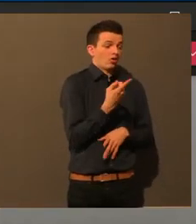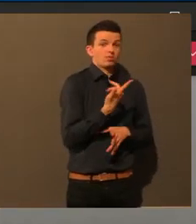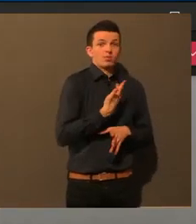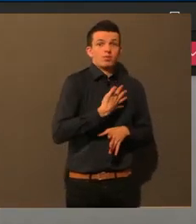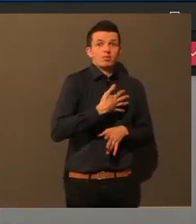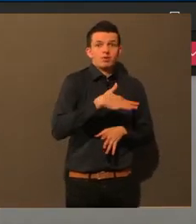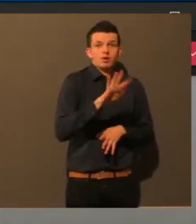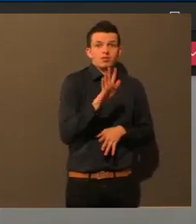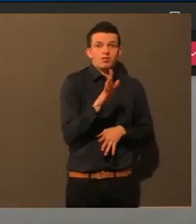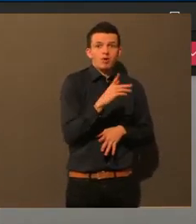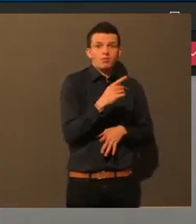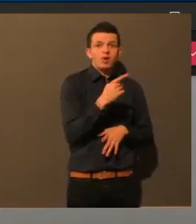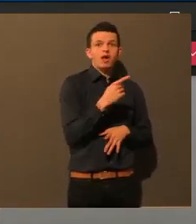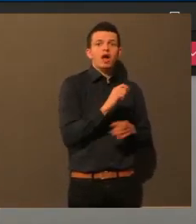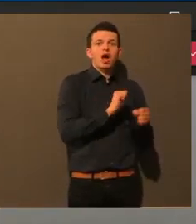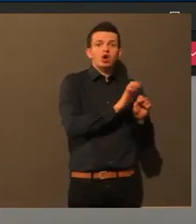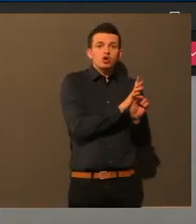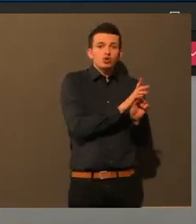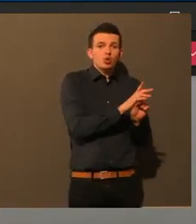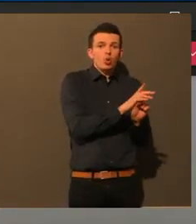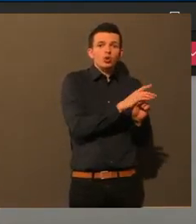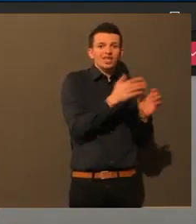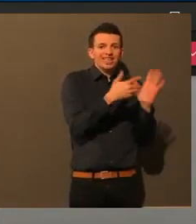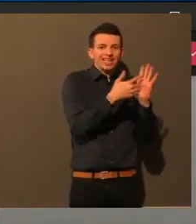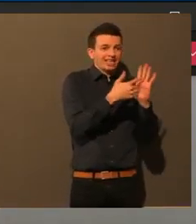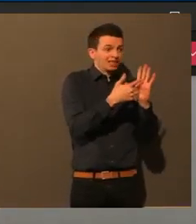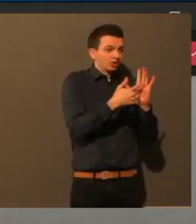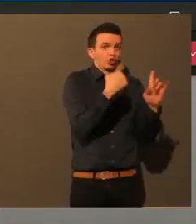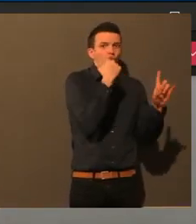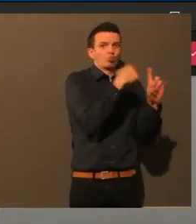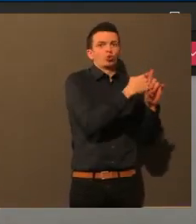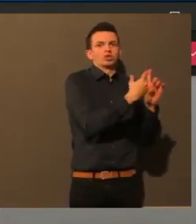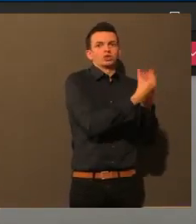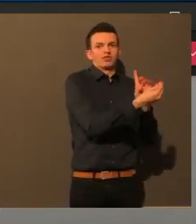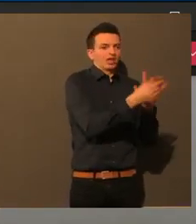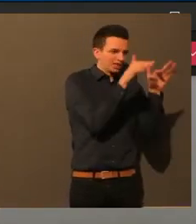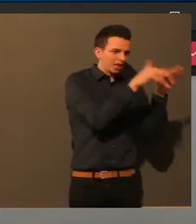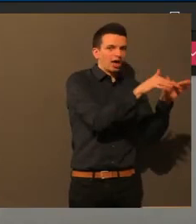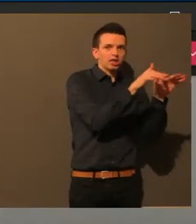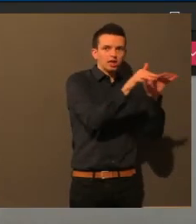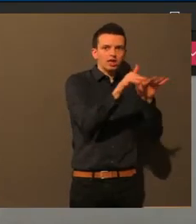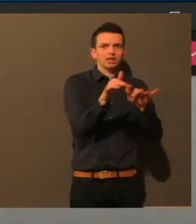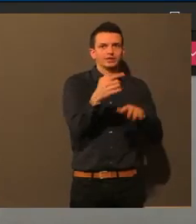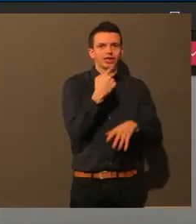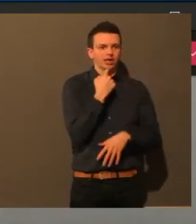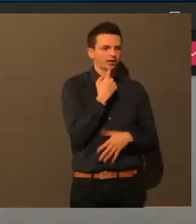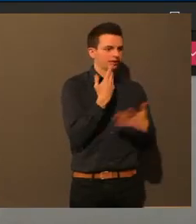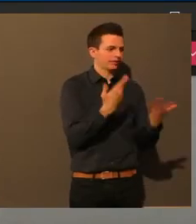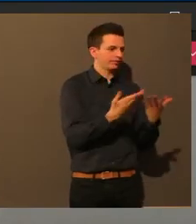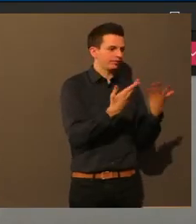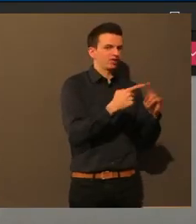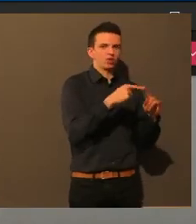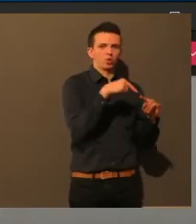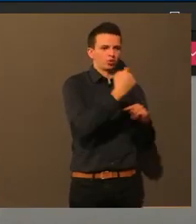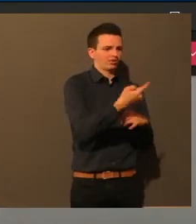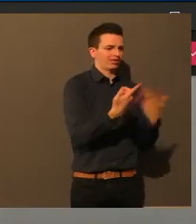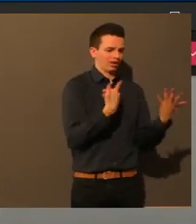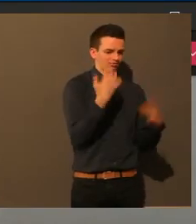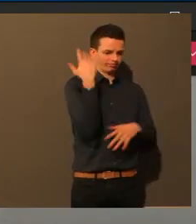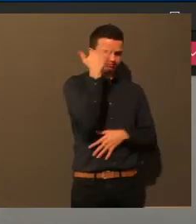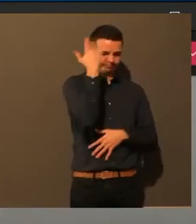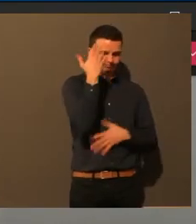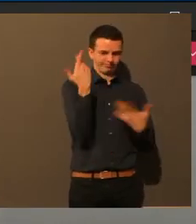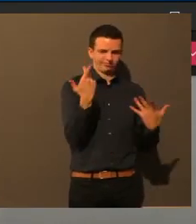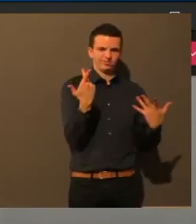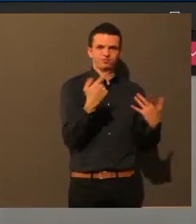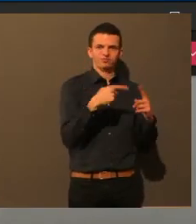Und ich dachte mir dann, okay, was mache ich jetzt, wenn ich positiv bin? Also wo gibt es irgendeine Handlungsempfehlung? Soll ich mich verhalten wie bei einer Grippe? Soll